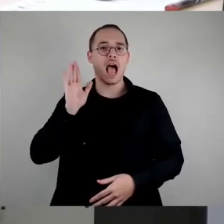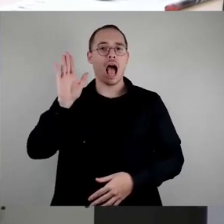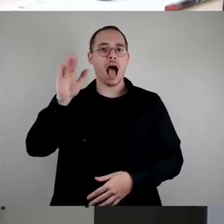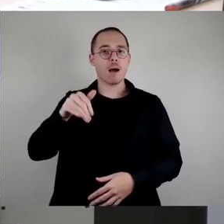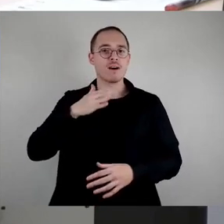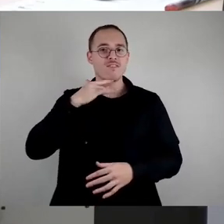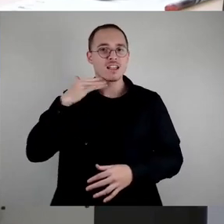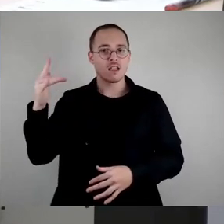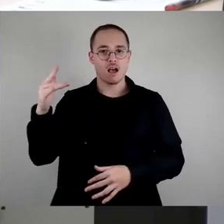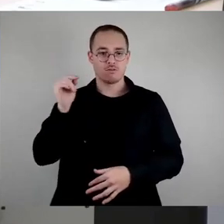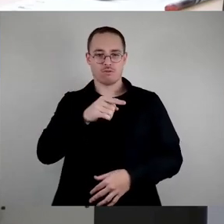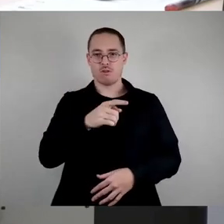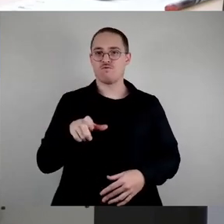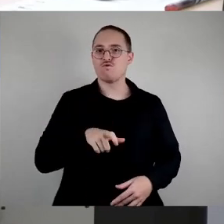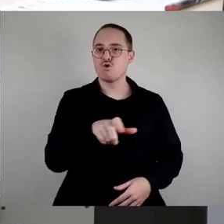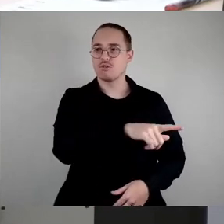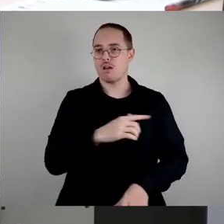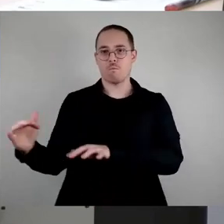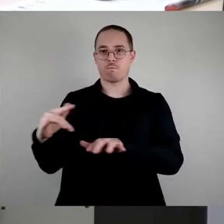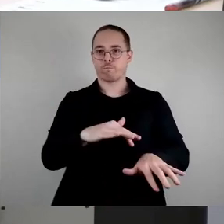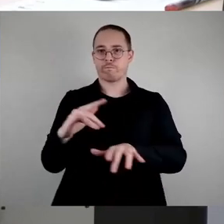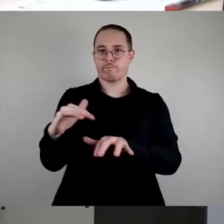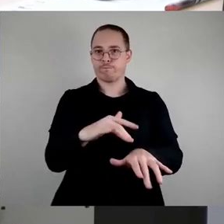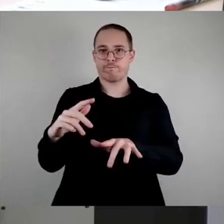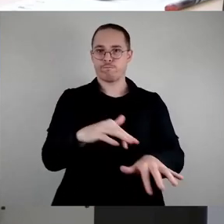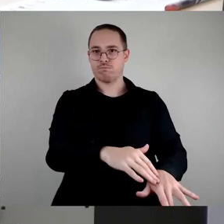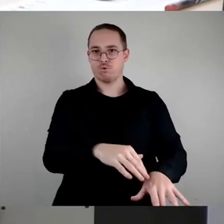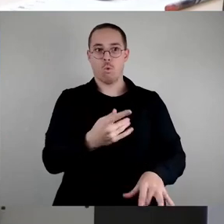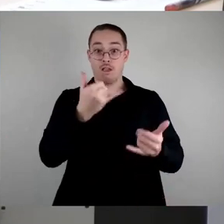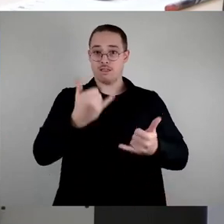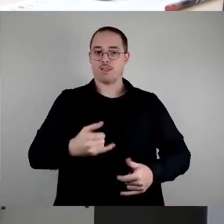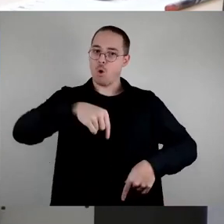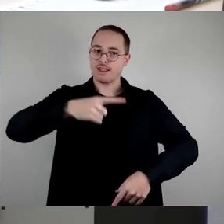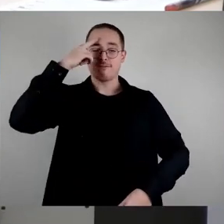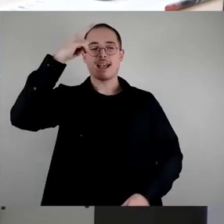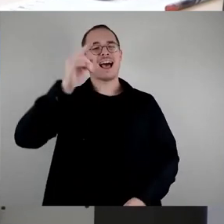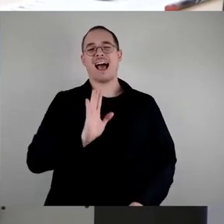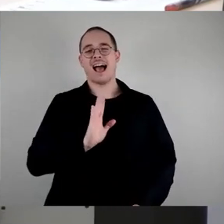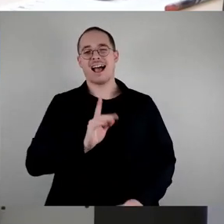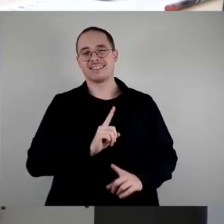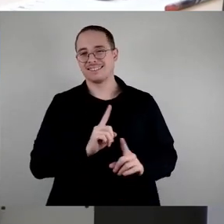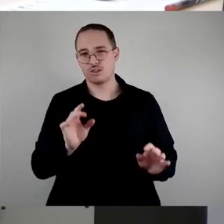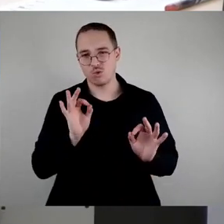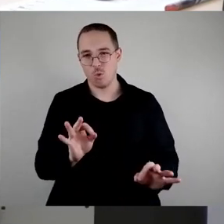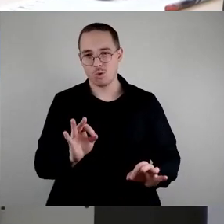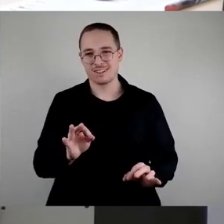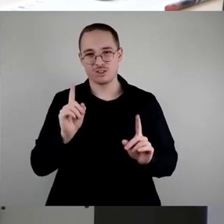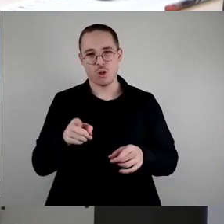glaube ich, doch überwiegend Konsens, dass das nicht so gut ist. Und bei dieser furchtbaren,